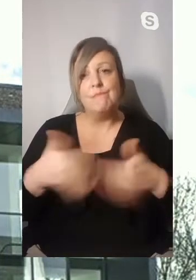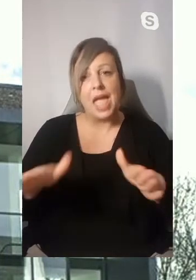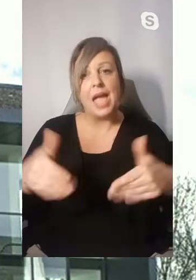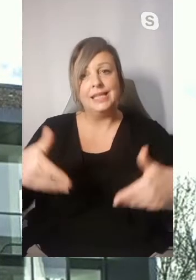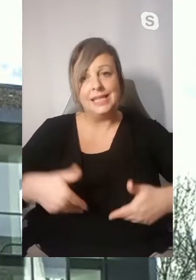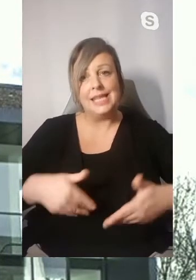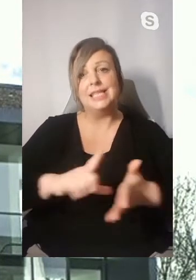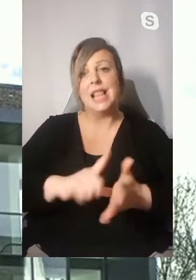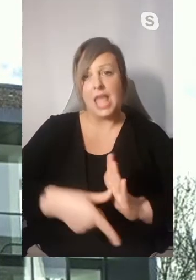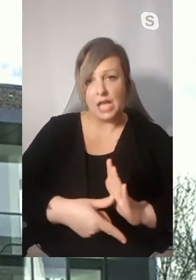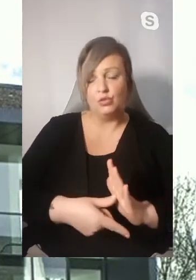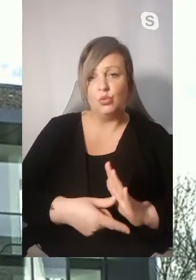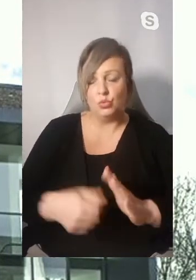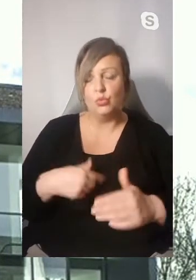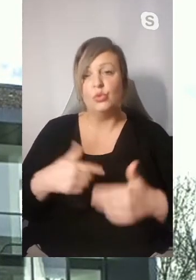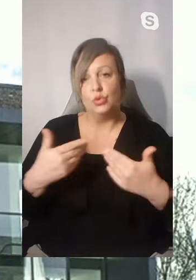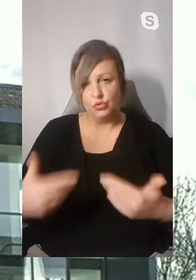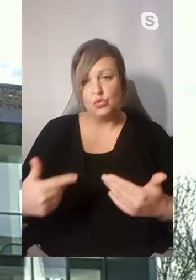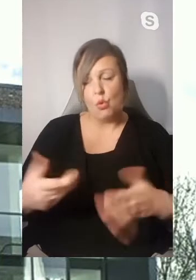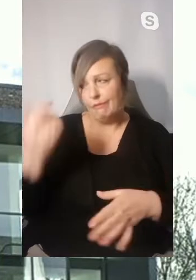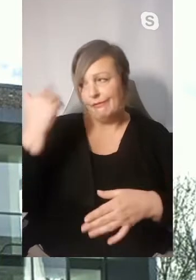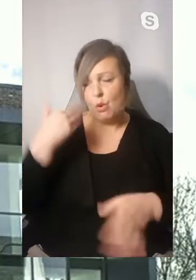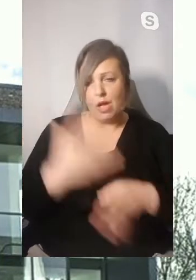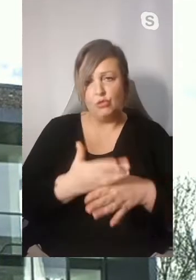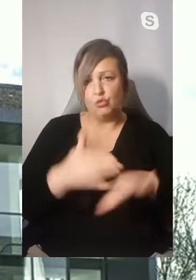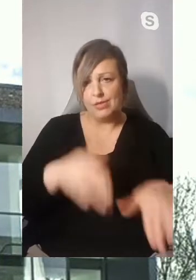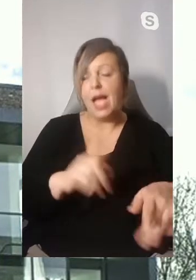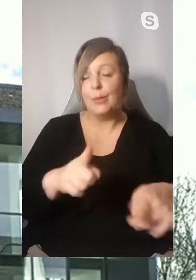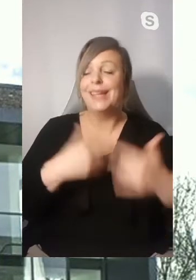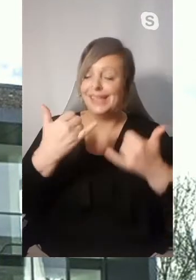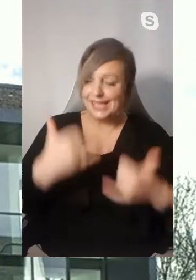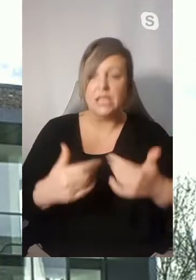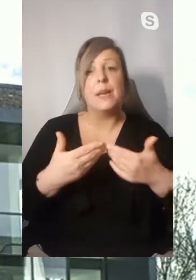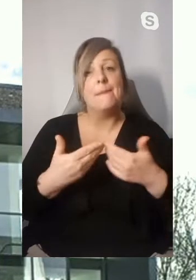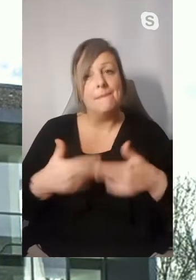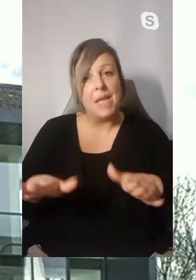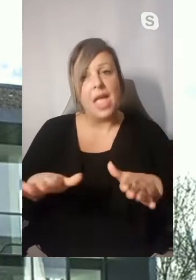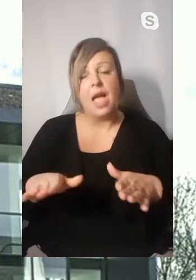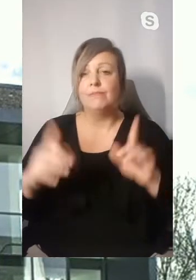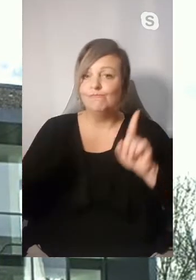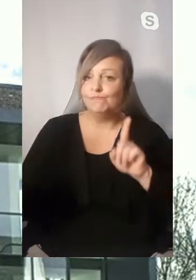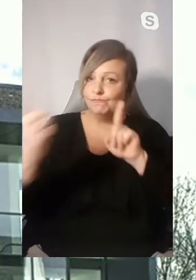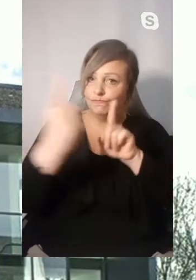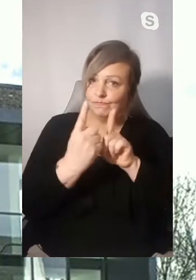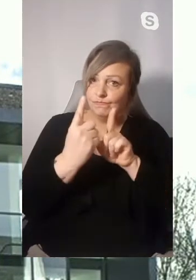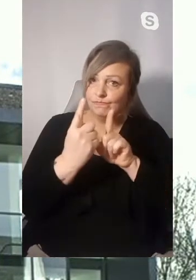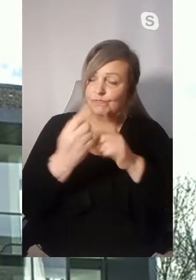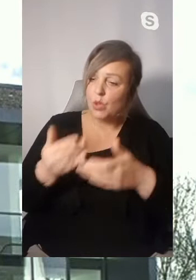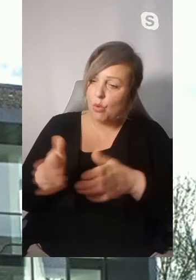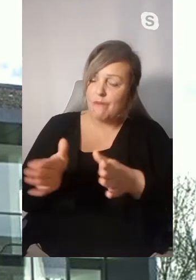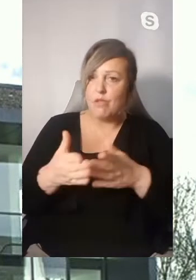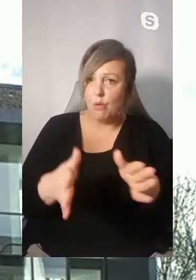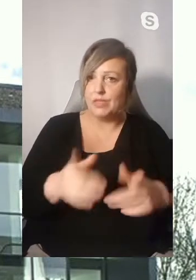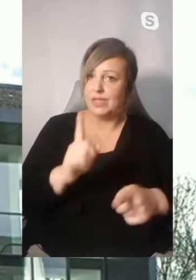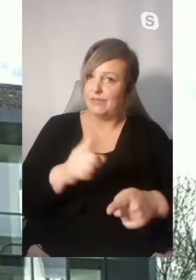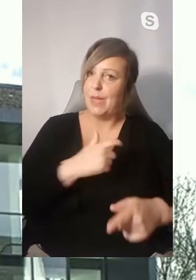immer mehr Dienstleistungen über das, was wir die ganze Zeit halt schon zur Verfügung gestellt haben, dann auch wieder face to face